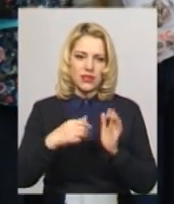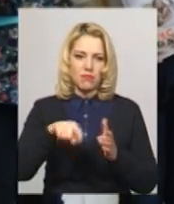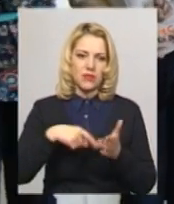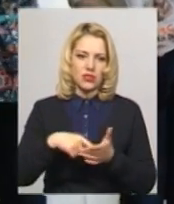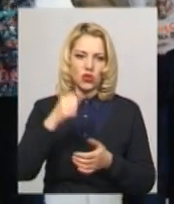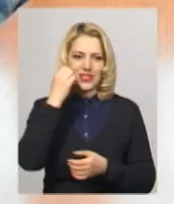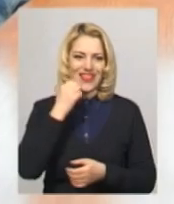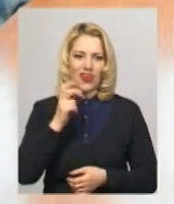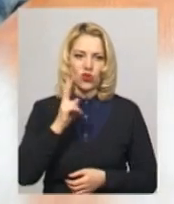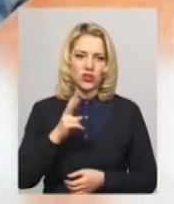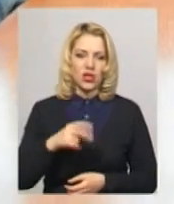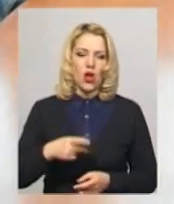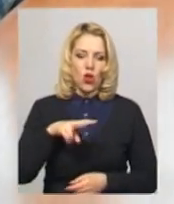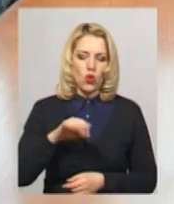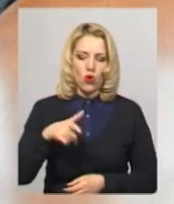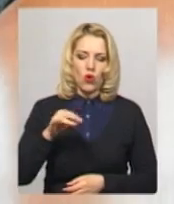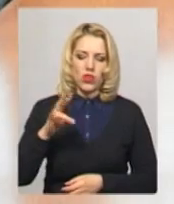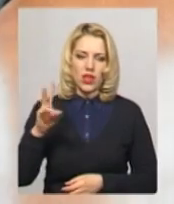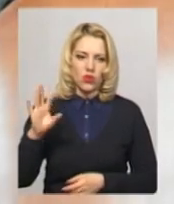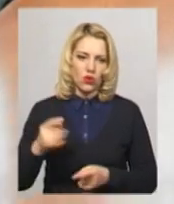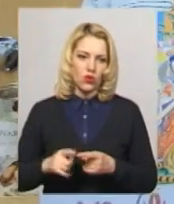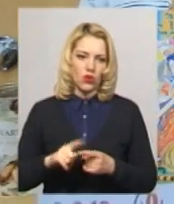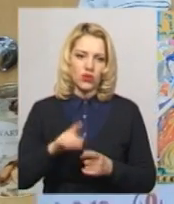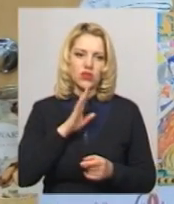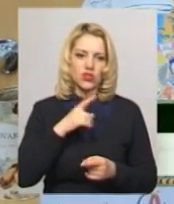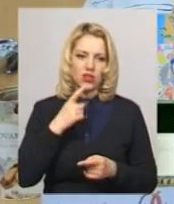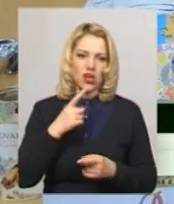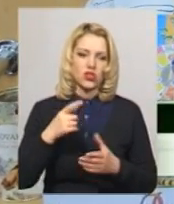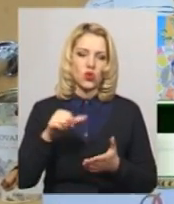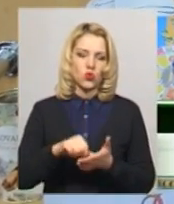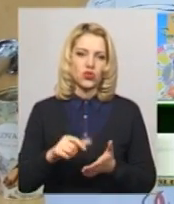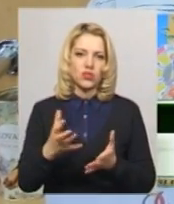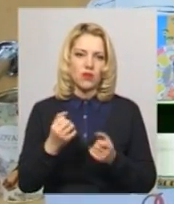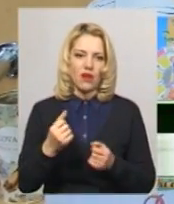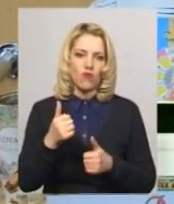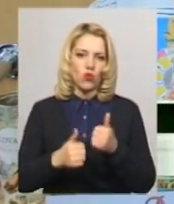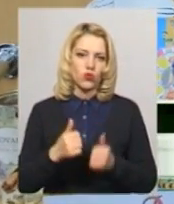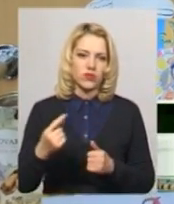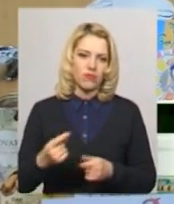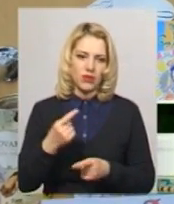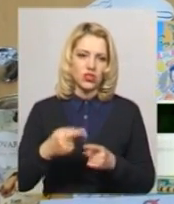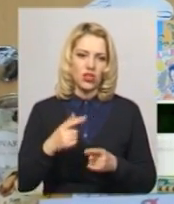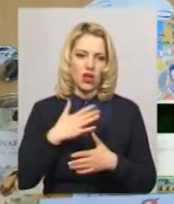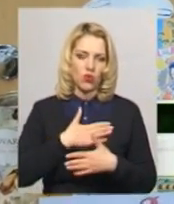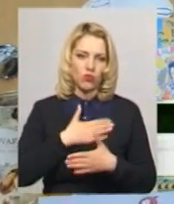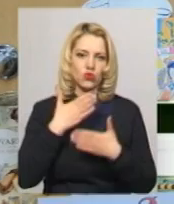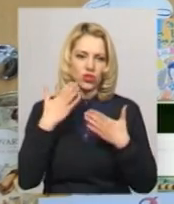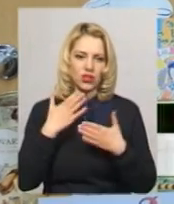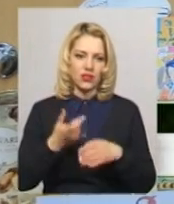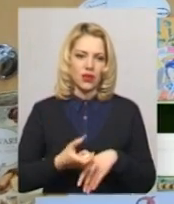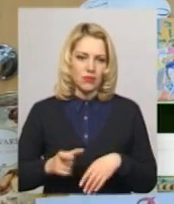Еліна Логвиненко. Дівчина каже, участь у конкурсі бере вперше. Я дуже люблю читати. Більшість читаю